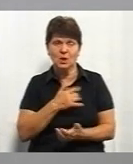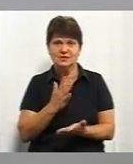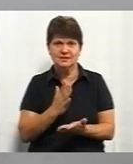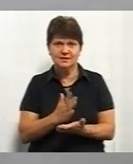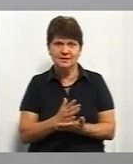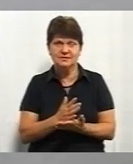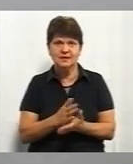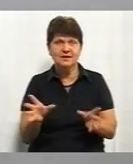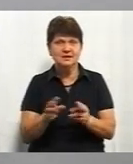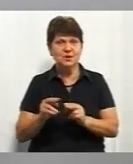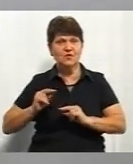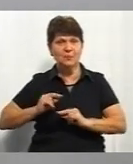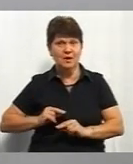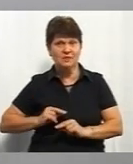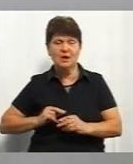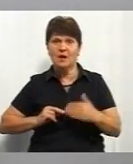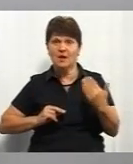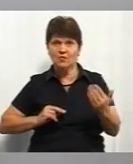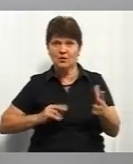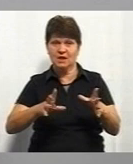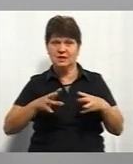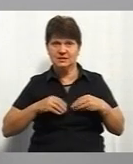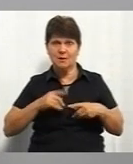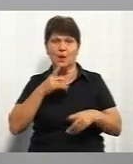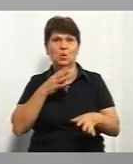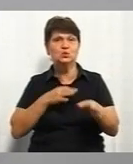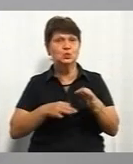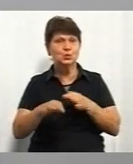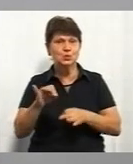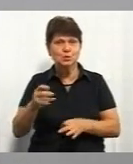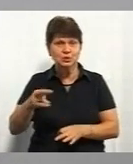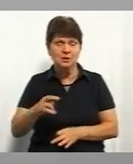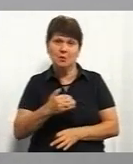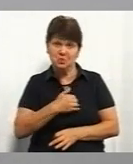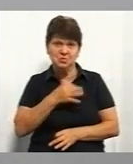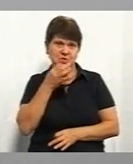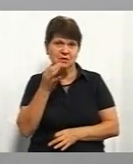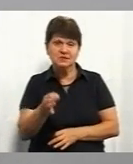і співпраця, і вони з нами консультуються, я хочу сказати.